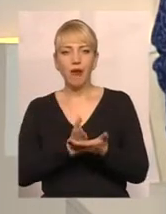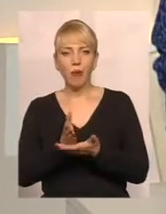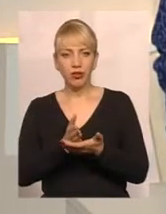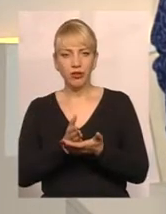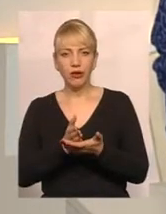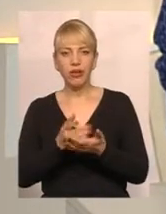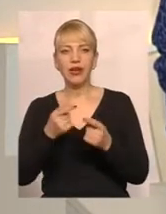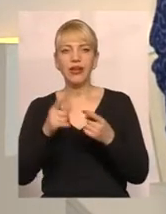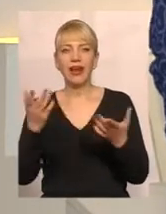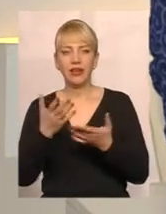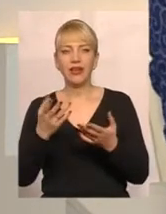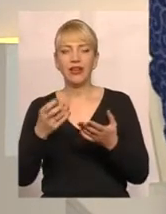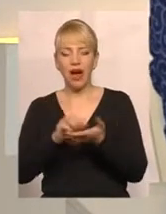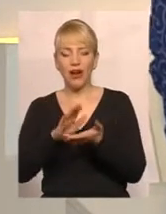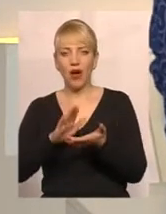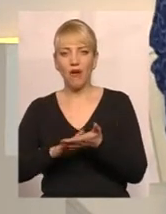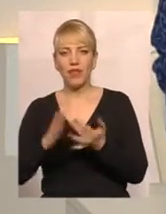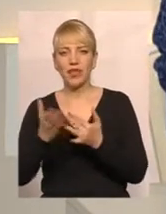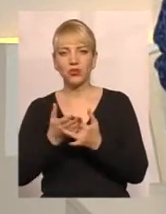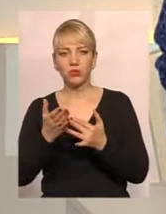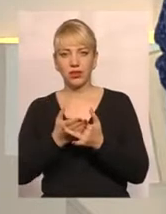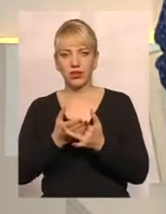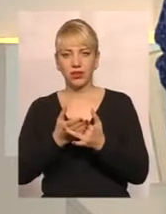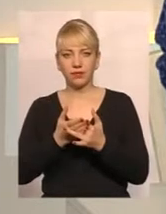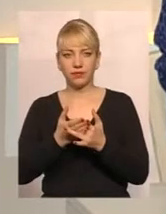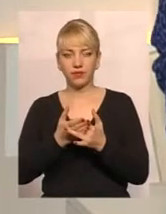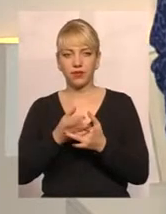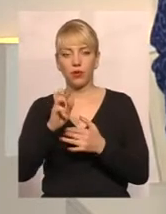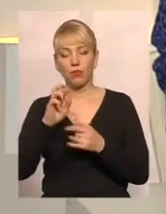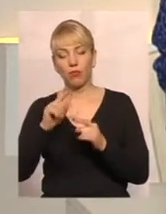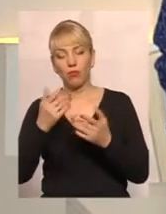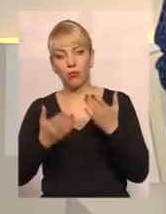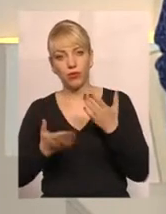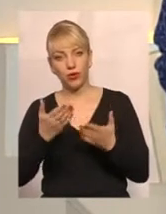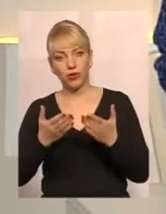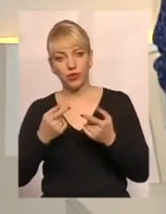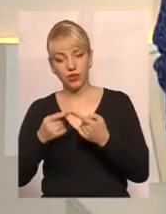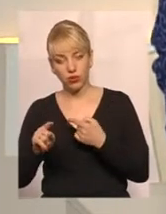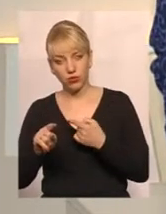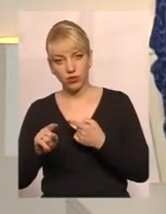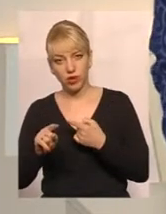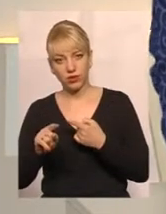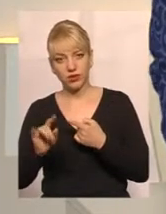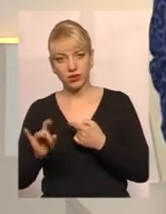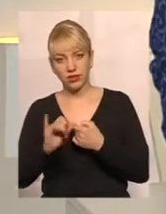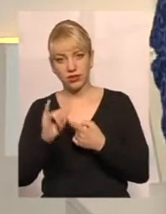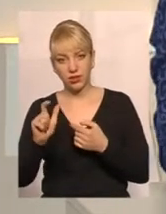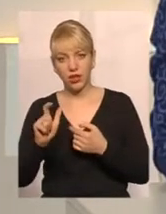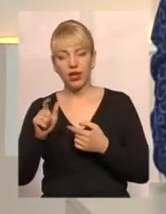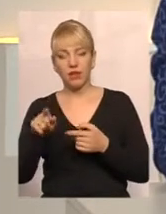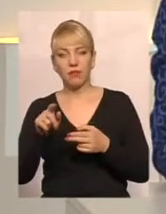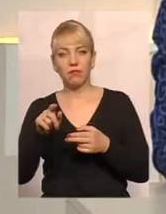на які нарахована субсидія, бо в іншому разі її